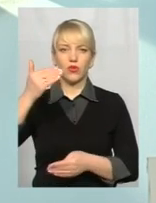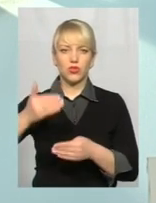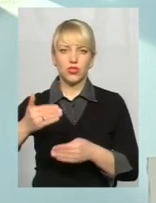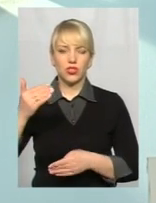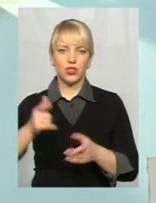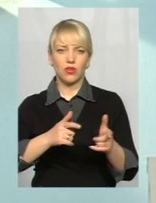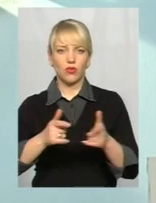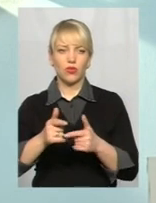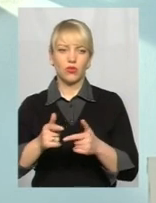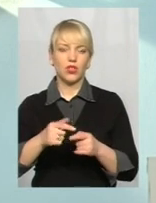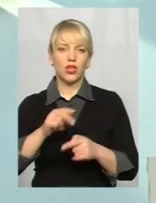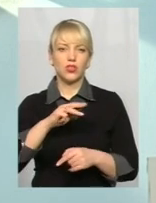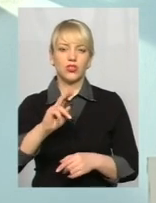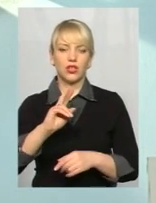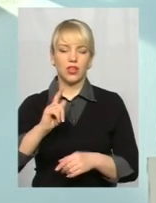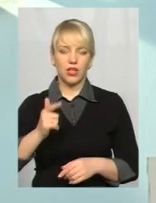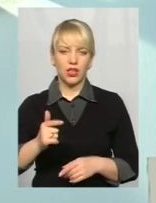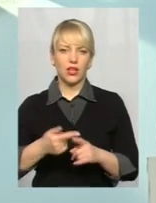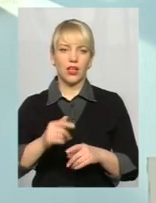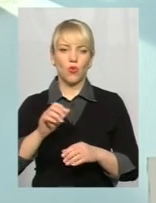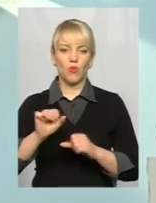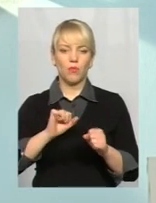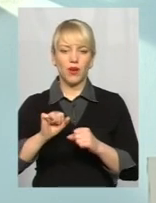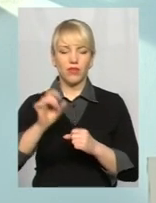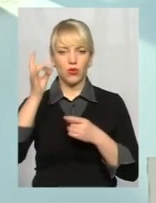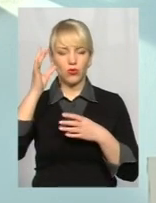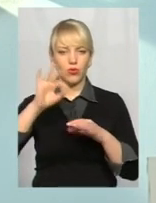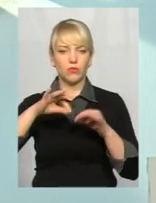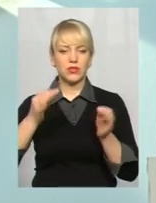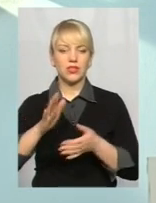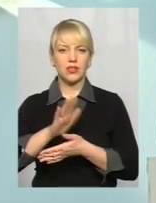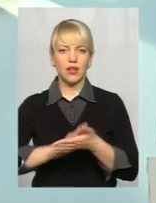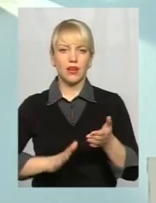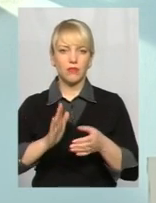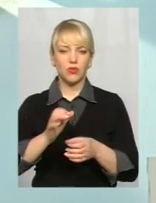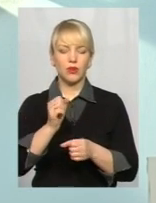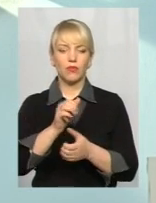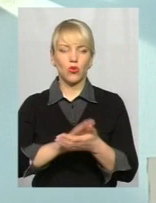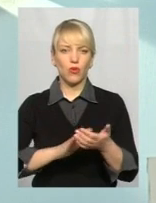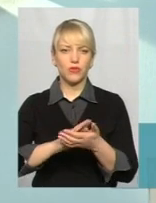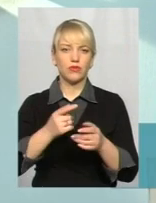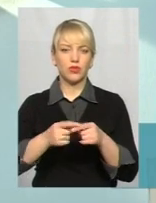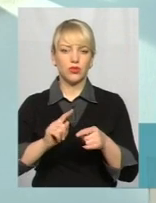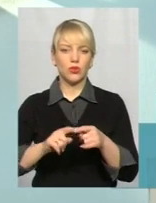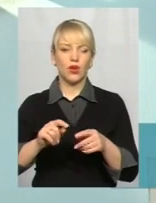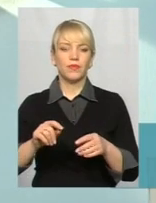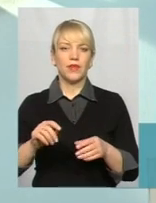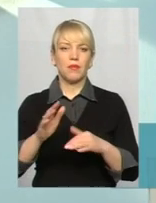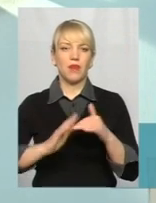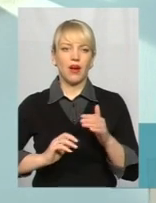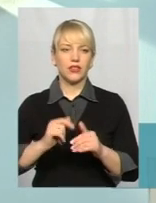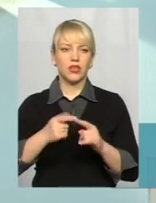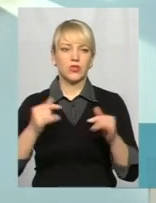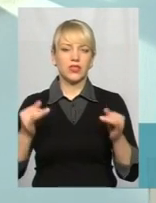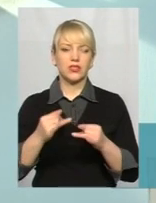управління житлово-комунального господарства, управління культури і мистецтв далі цю практику буде продовжувати, тому що це цікаві арт-проєкти, відповідно, вони